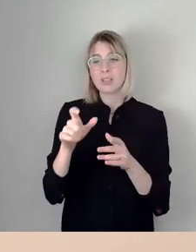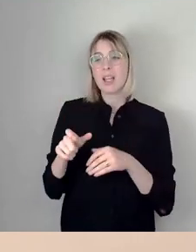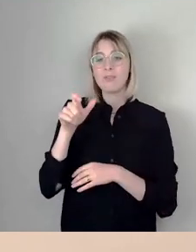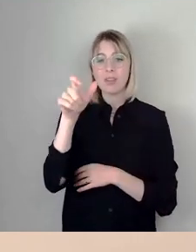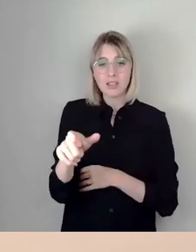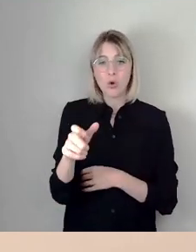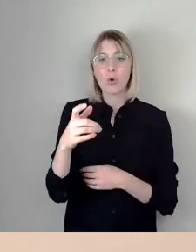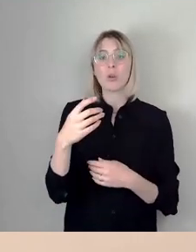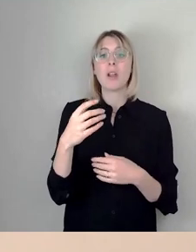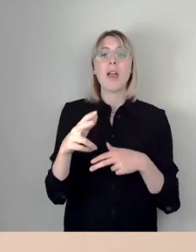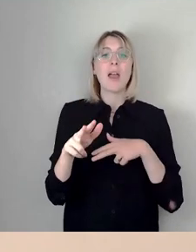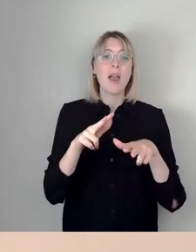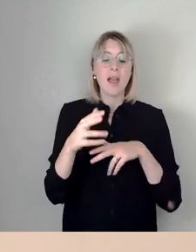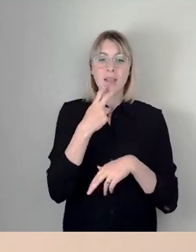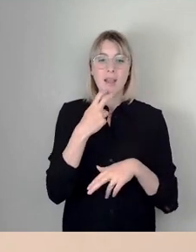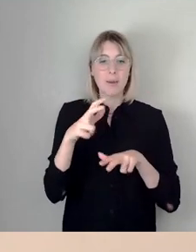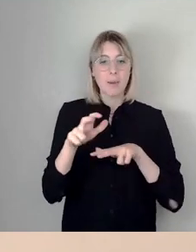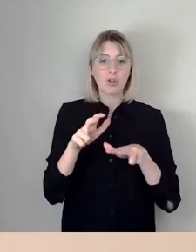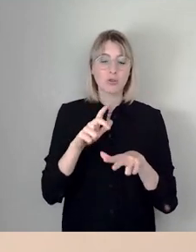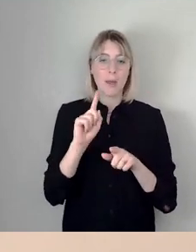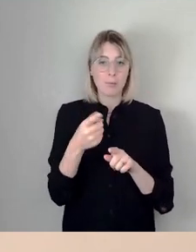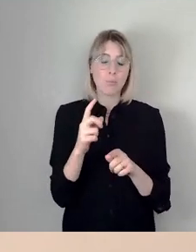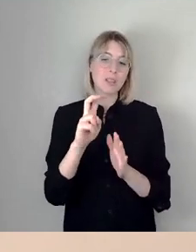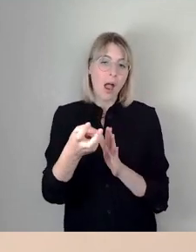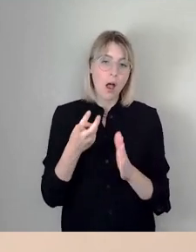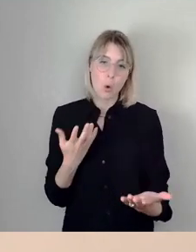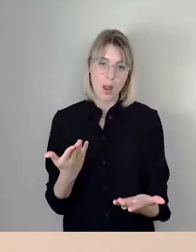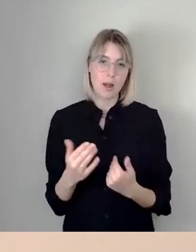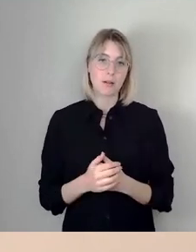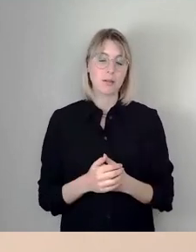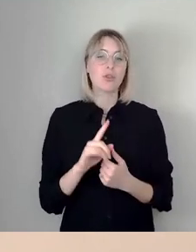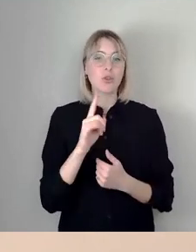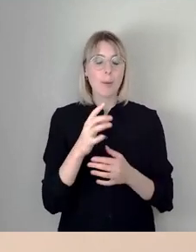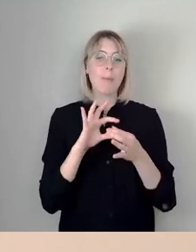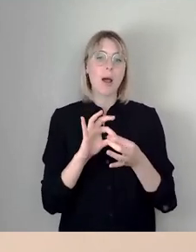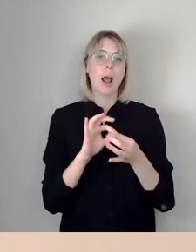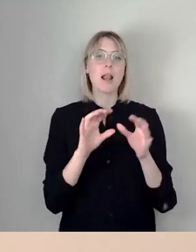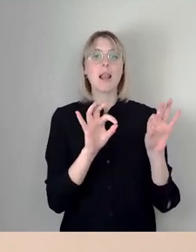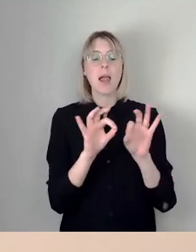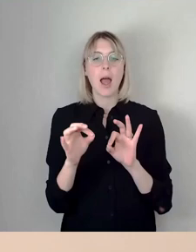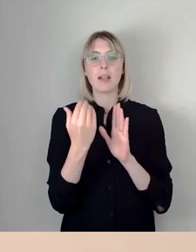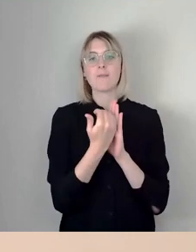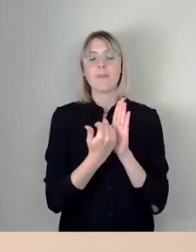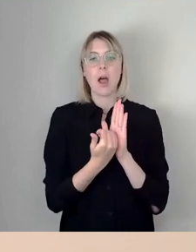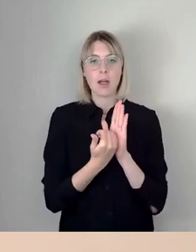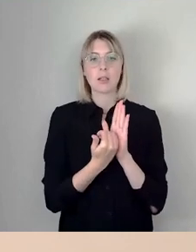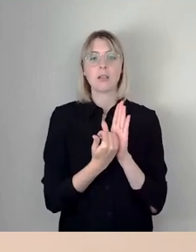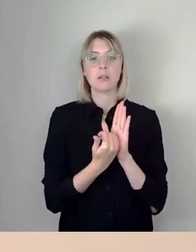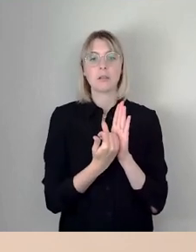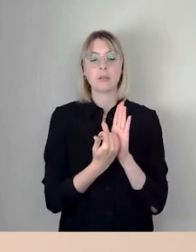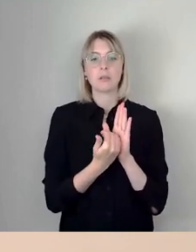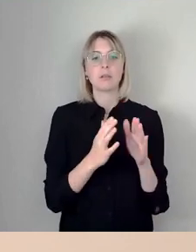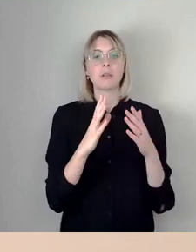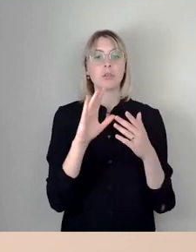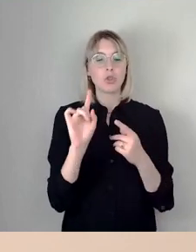Energiemanagements nachzuholen. Dann zu diesem Leitfaden. Ich will nochmal sagen, es ist keine Richtlinie, sondern es ist ein Leitfaden, an dem